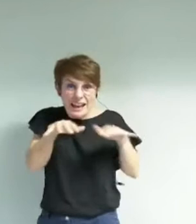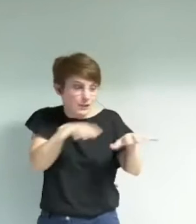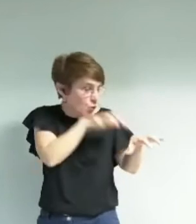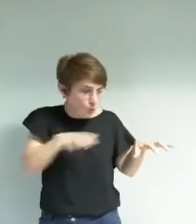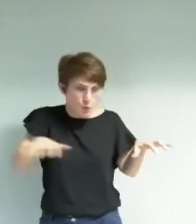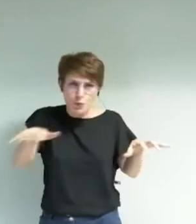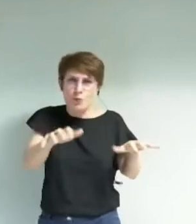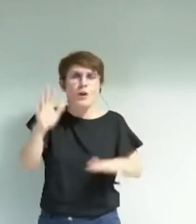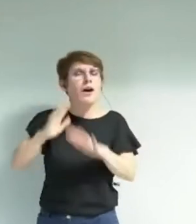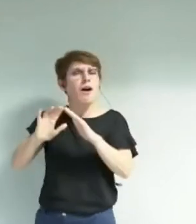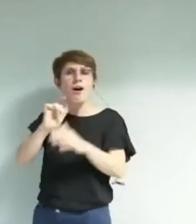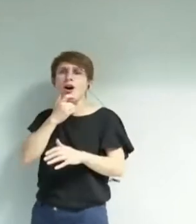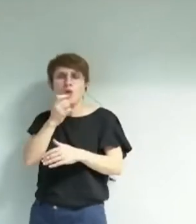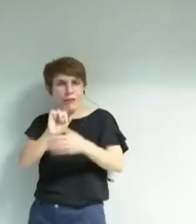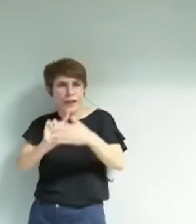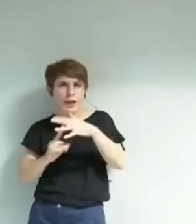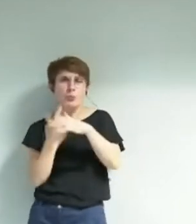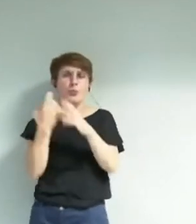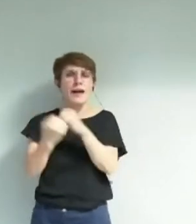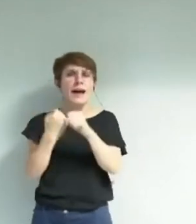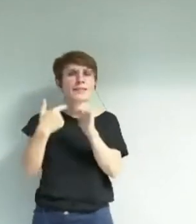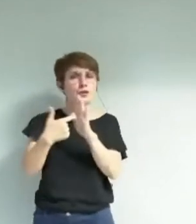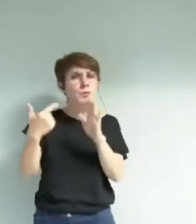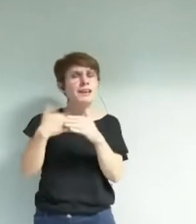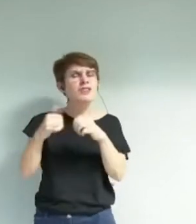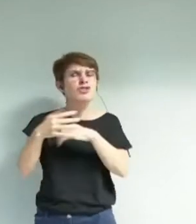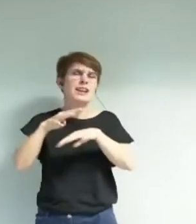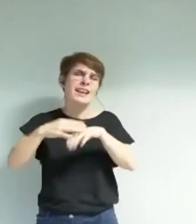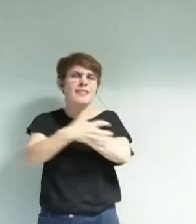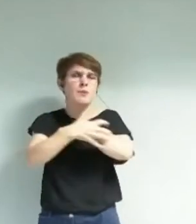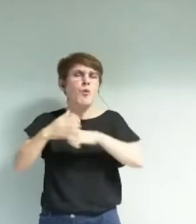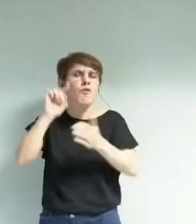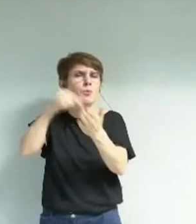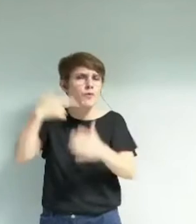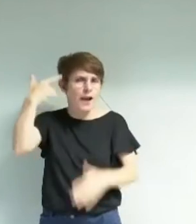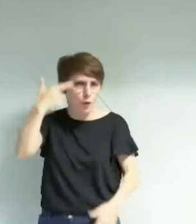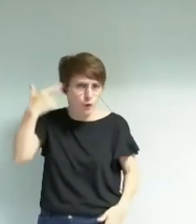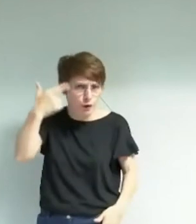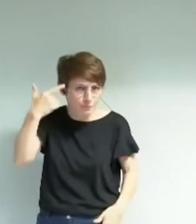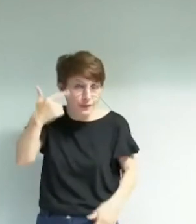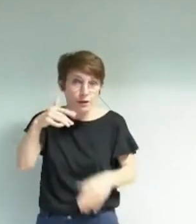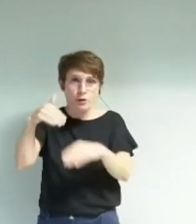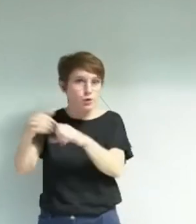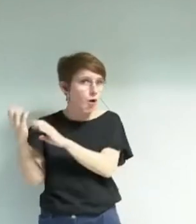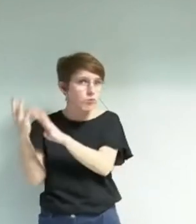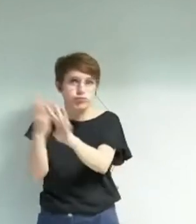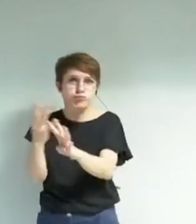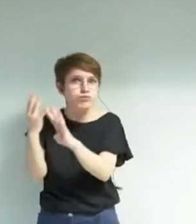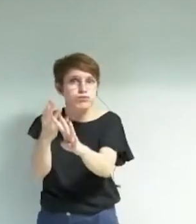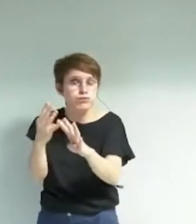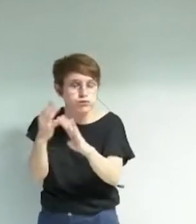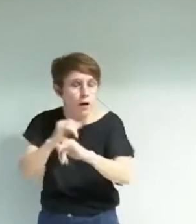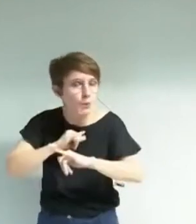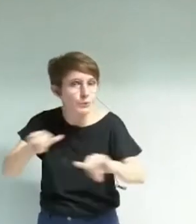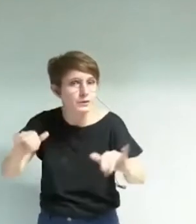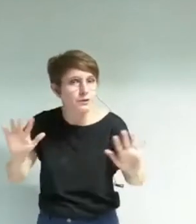Royaume-Uni dans les années 2000, dans les quartiers pauvres de Londres. Elles y connaissent une fréquentation exemplaire. Donc,